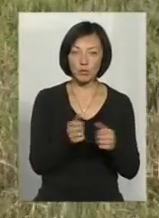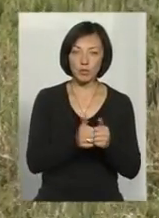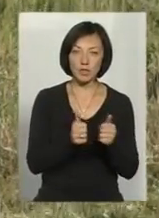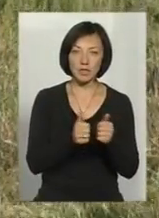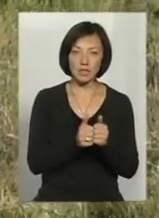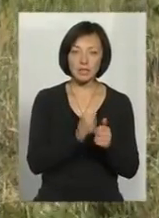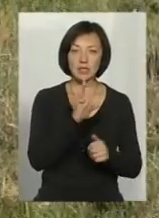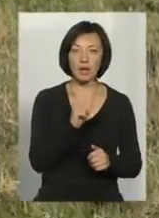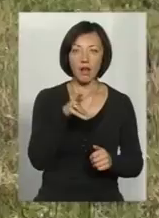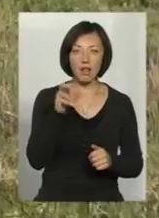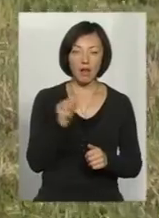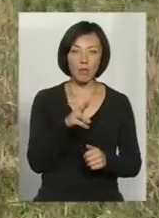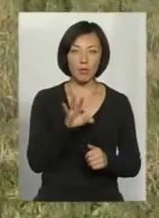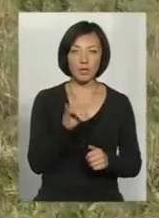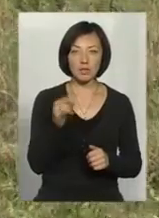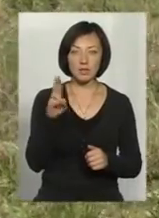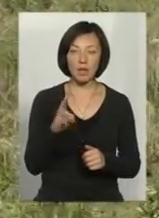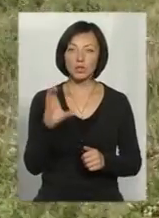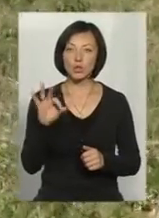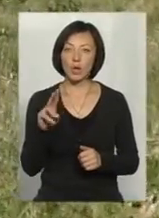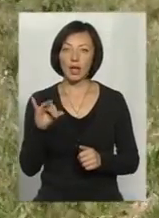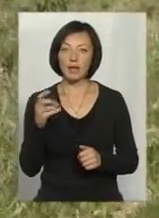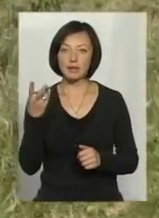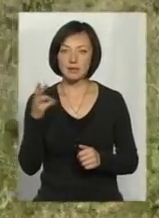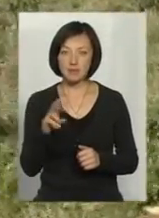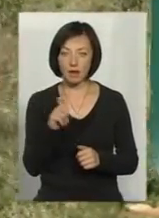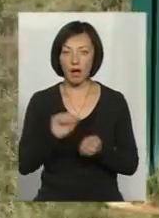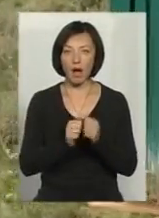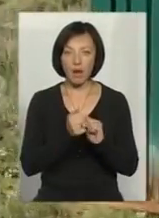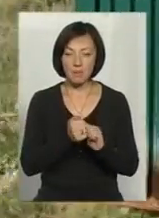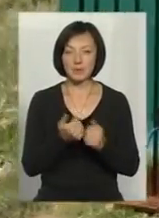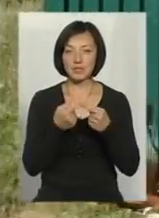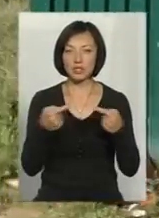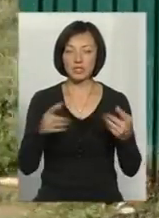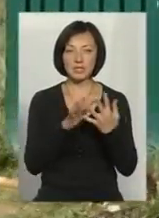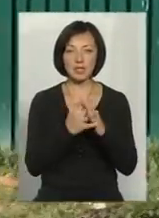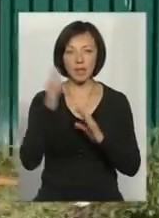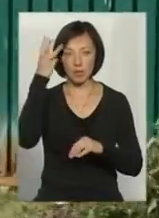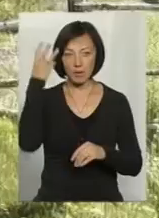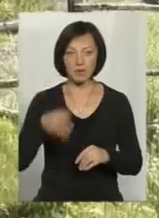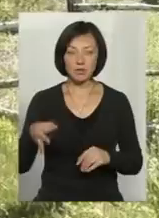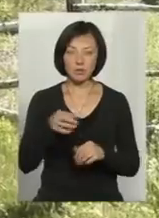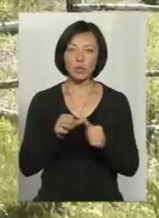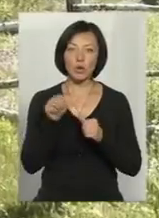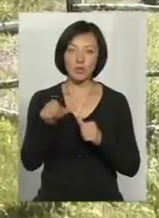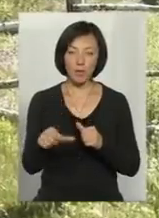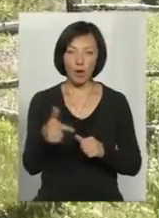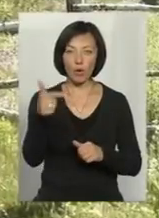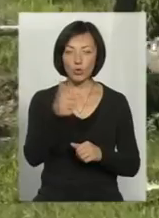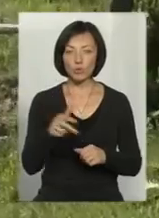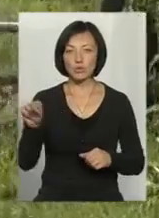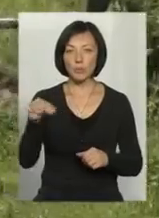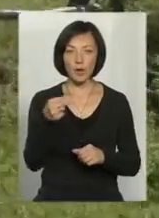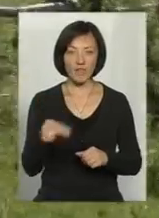поблизу Скали Подільської, у Сокиринцях, Кам'янці та інших селах Хмельниччини, зокрема у Городоцькому та